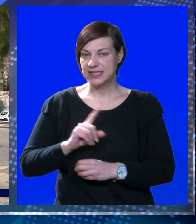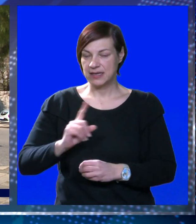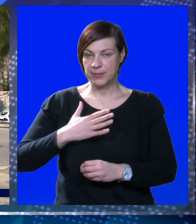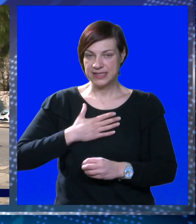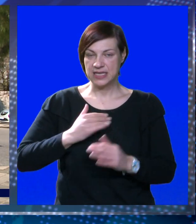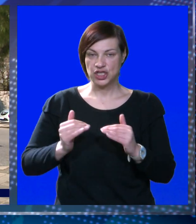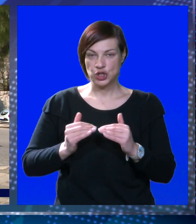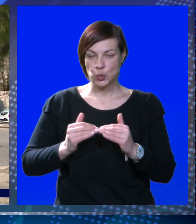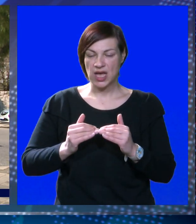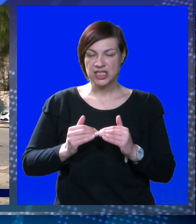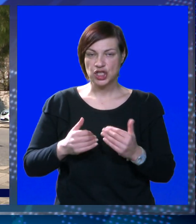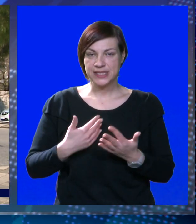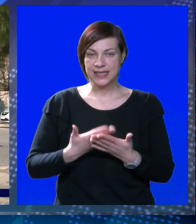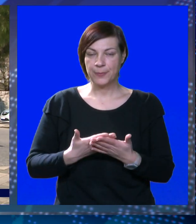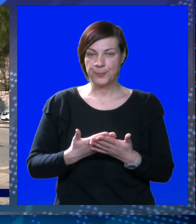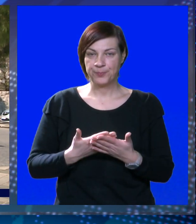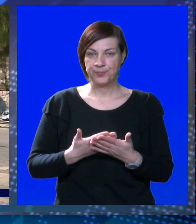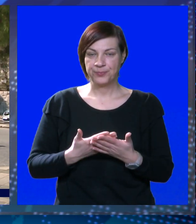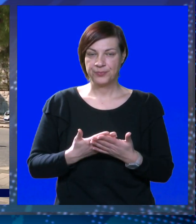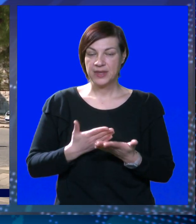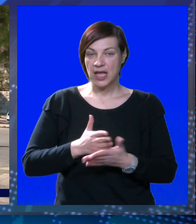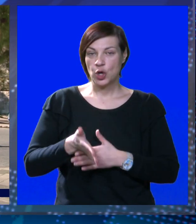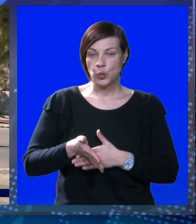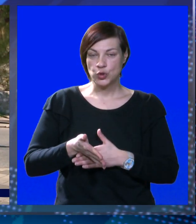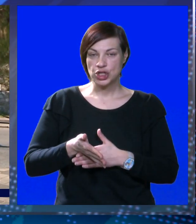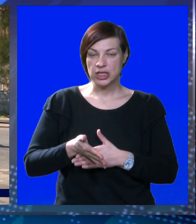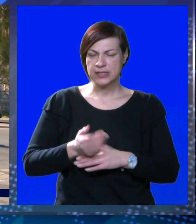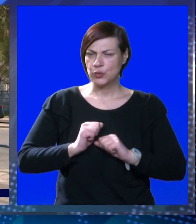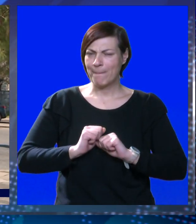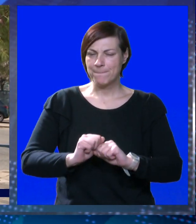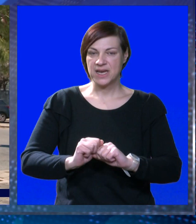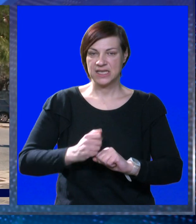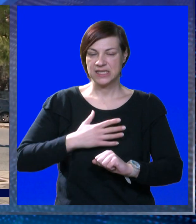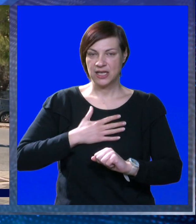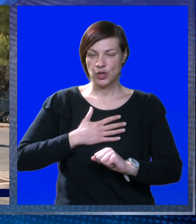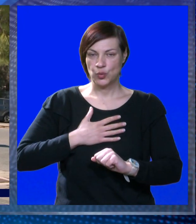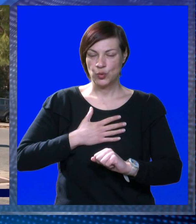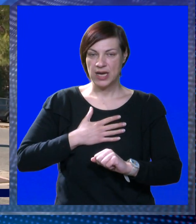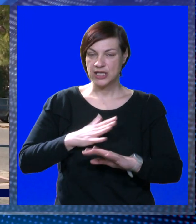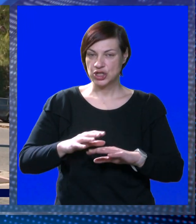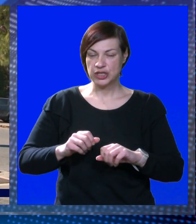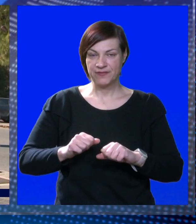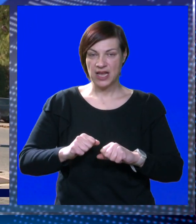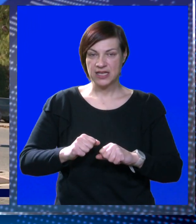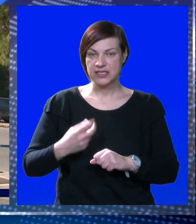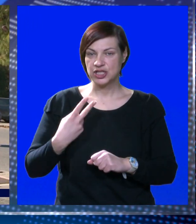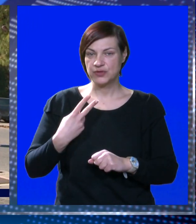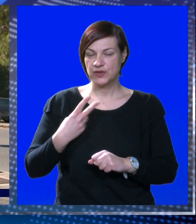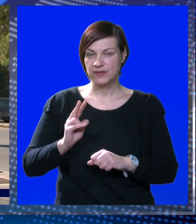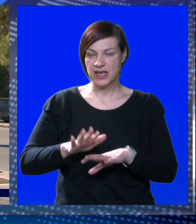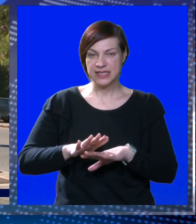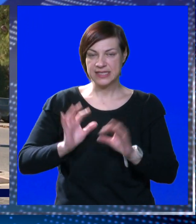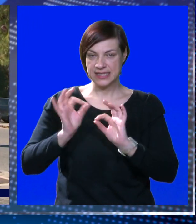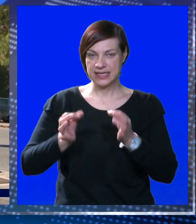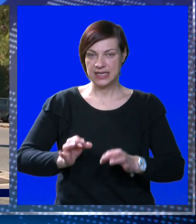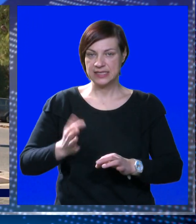bez naše privole i ušli su prisilno u posjed 20.